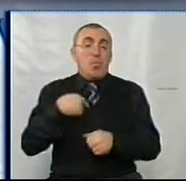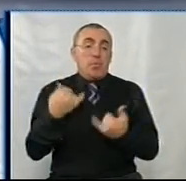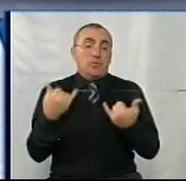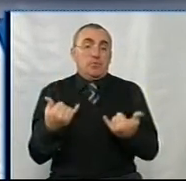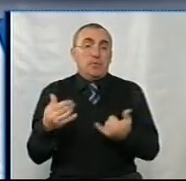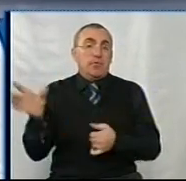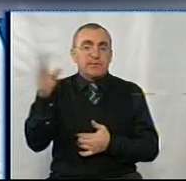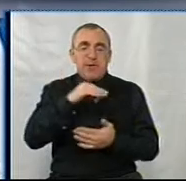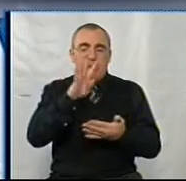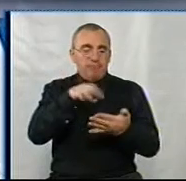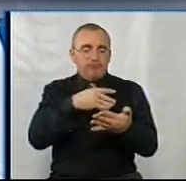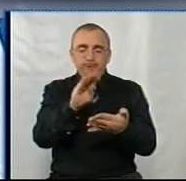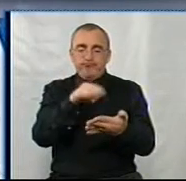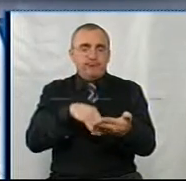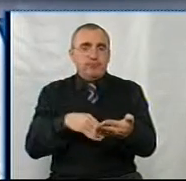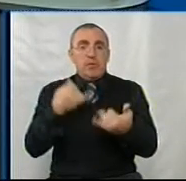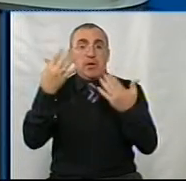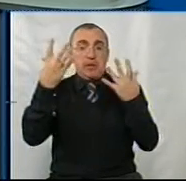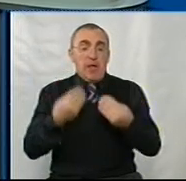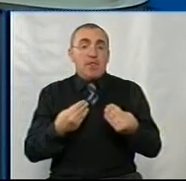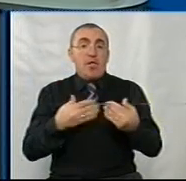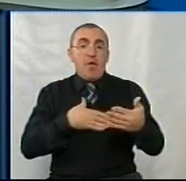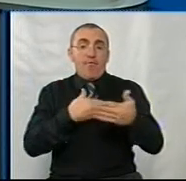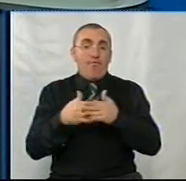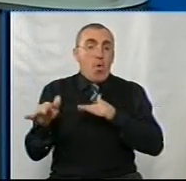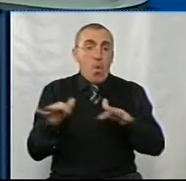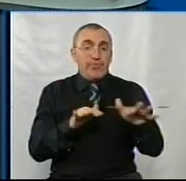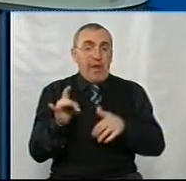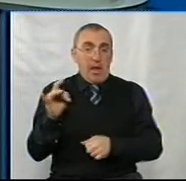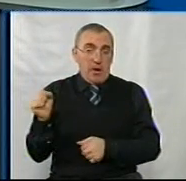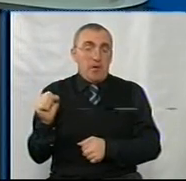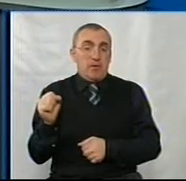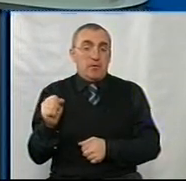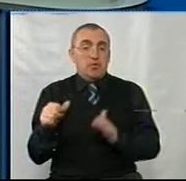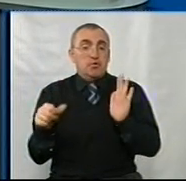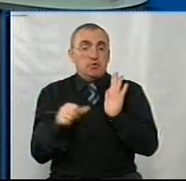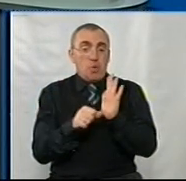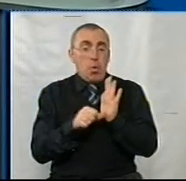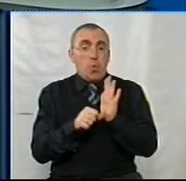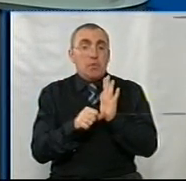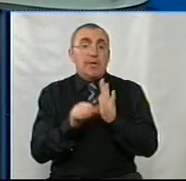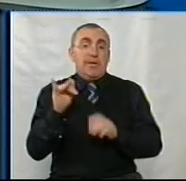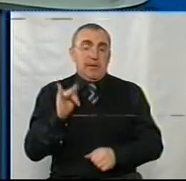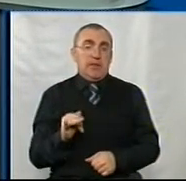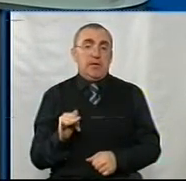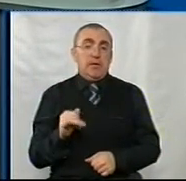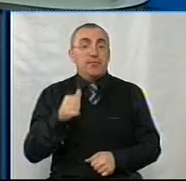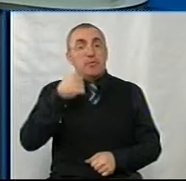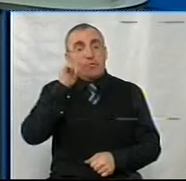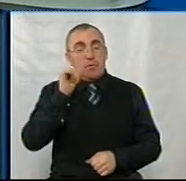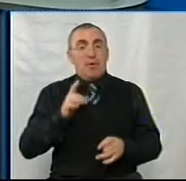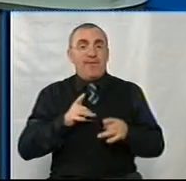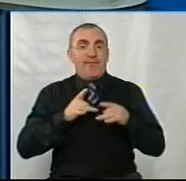сьогодні все розписано. Сьогодні день волонтера, ви повинні бути тут, а не в Києві. Шоста іде. І вчора